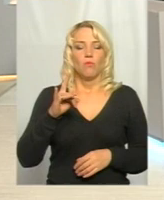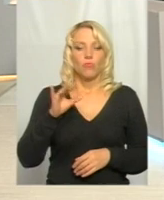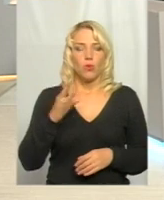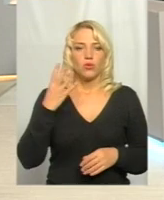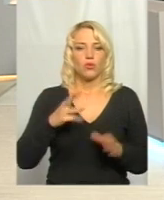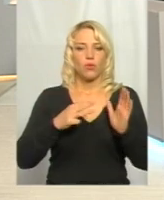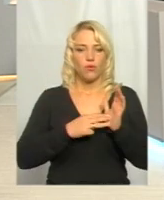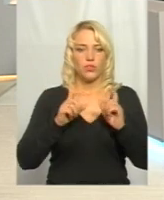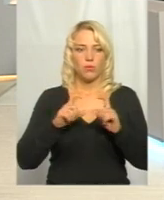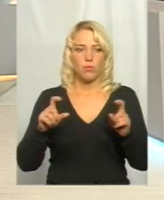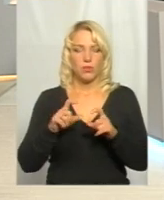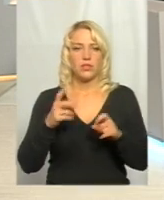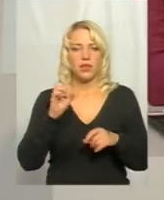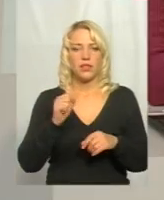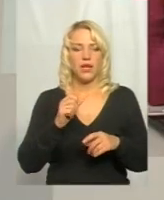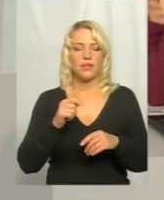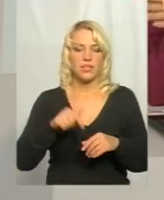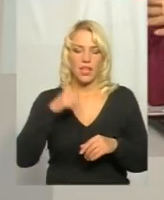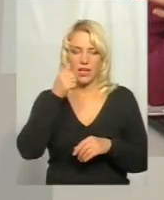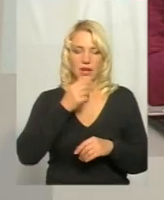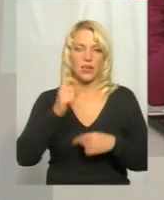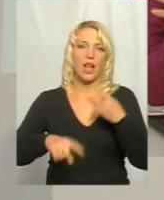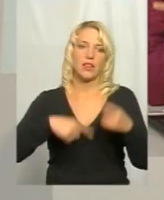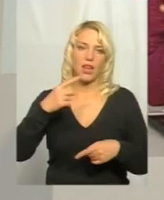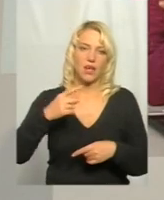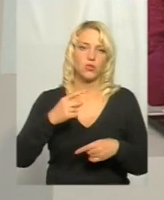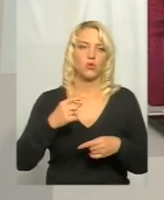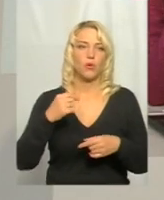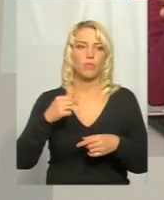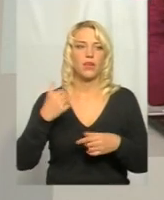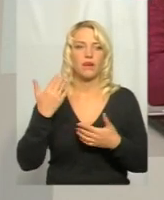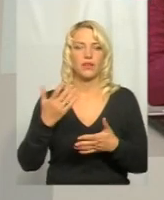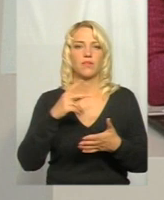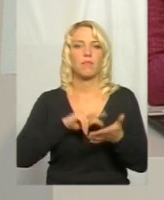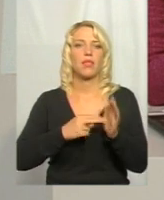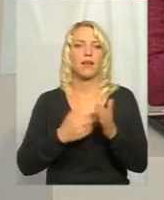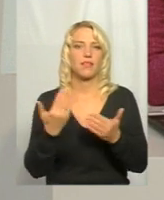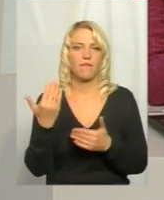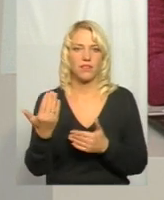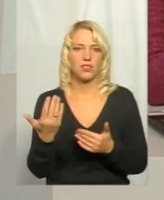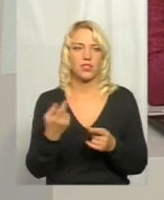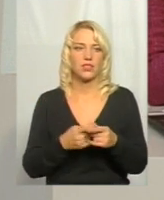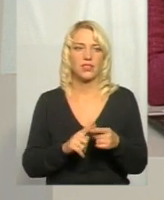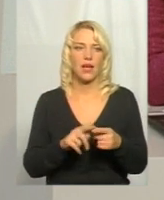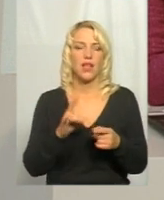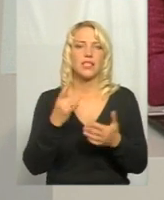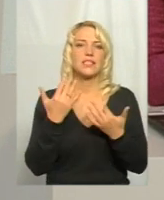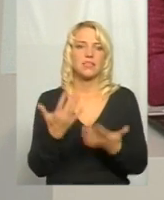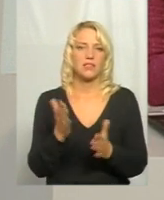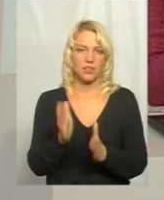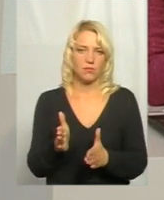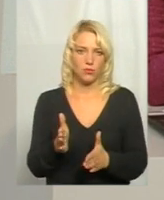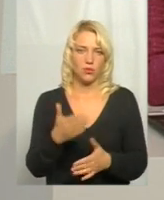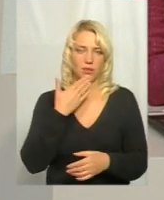йдеться на цей рік, а на наступний рік, ви казали вже, окреслилися з планами. Це про яку кількість йдеться?